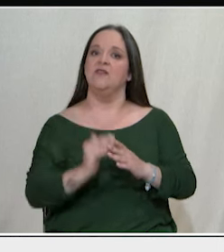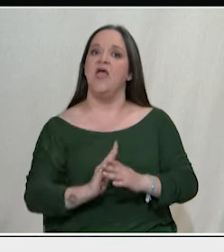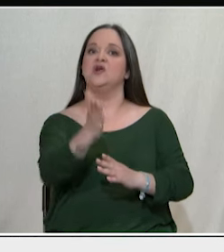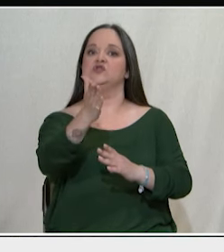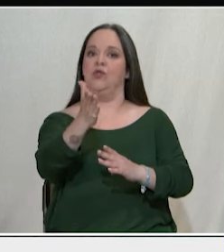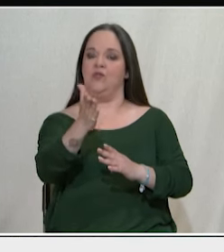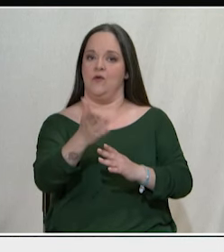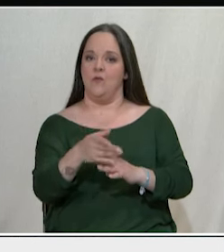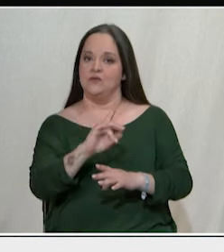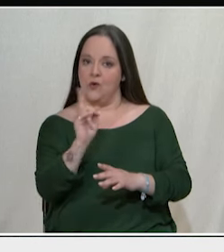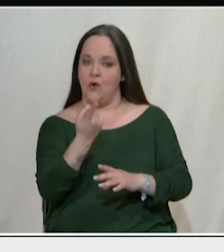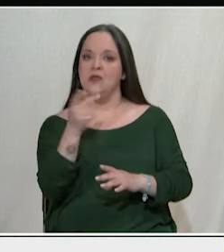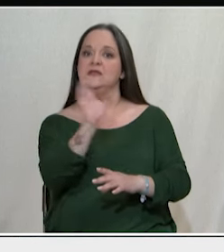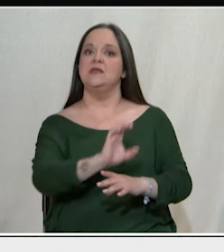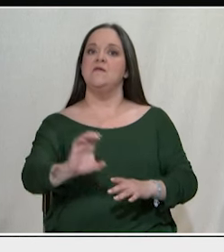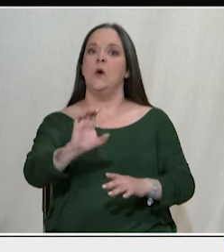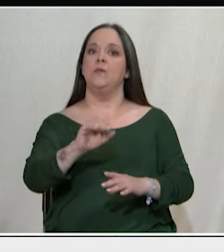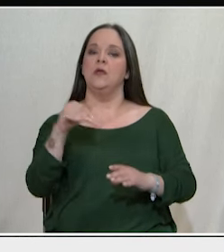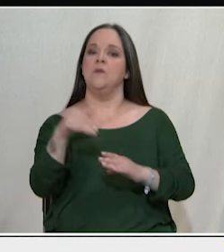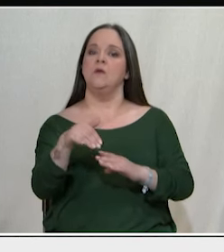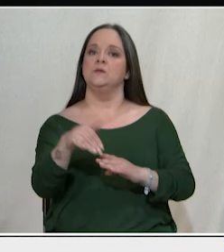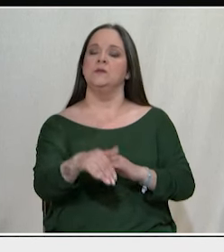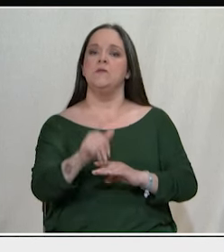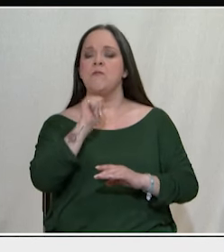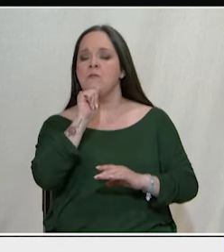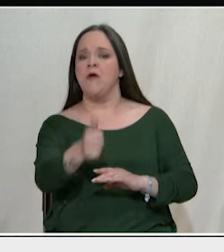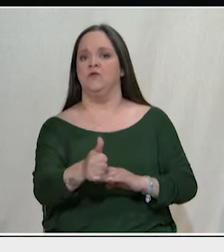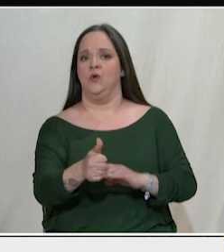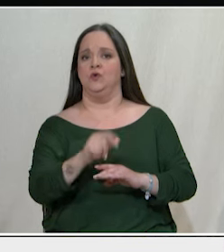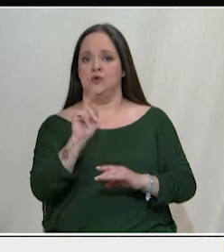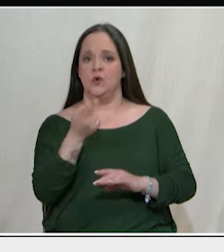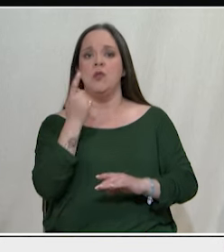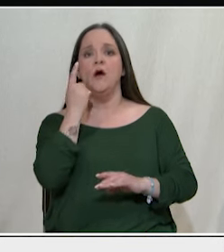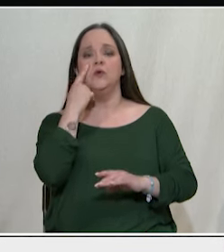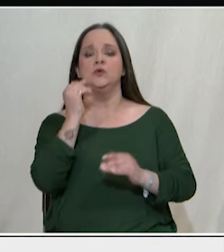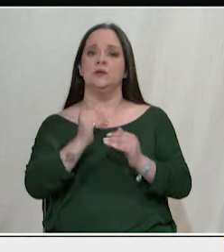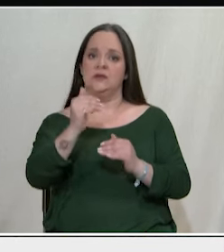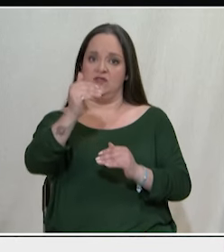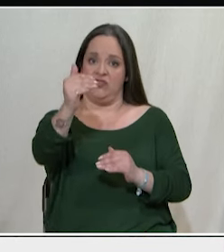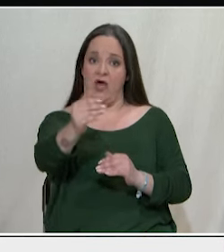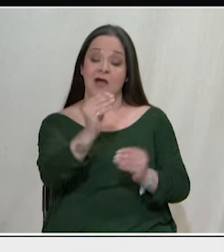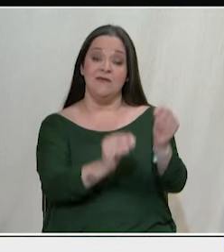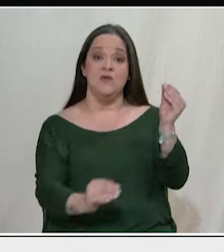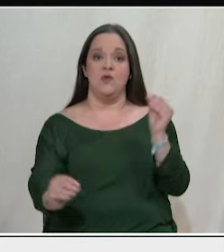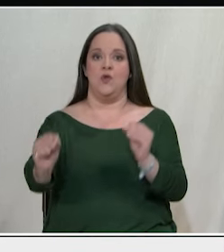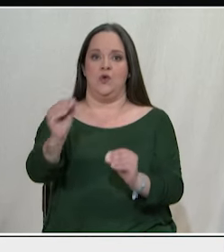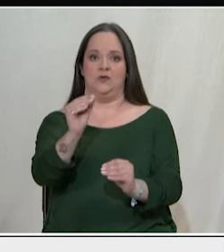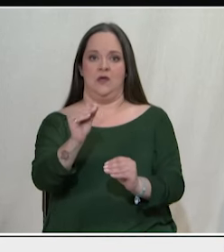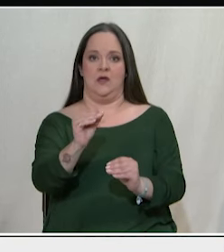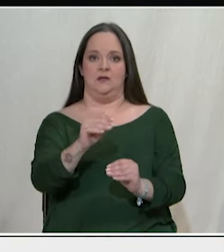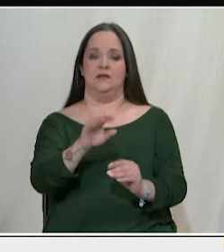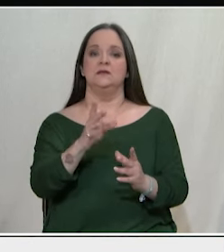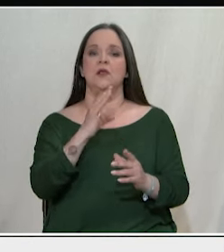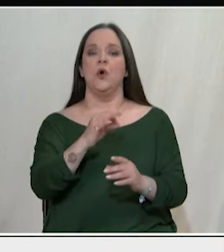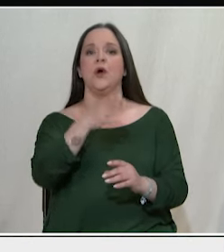Ευρώπη γίνεται όλο και πιο μαύρη και όλα δείχνουν ότι τα χειρότερα είναι μπροστά μας, καθώς μία κρίση που είναι πανταχού